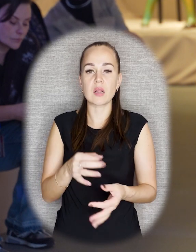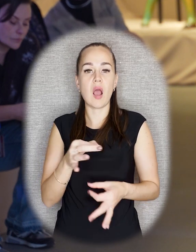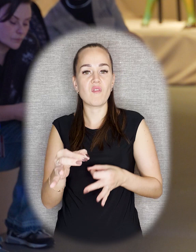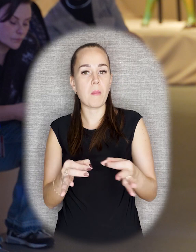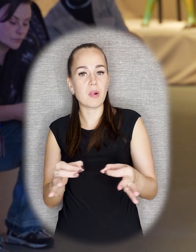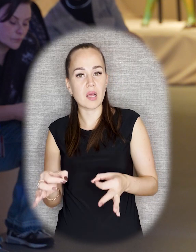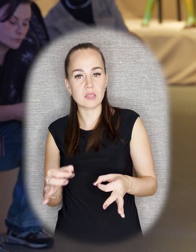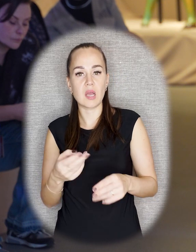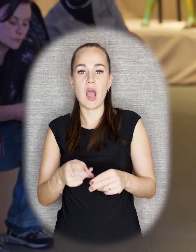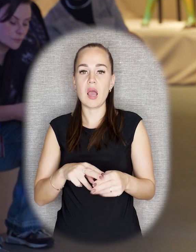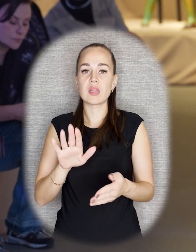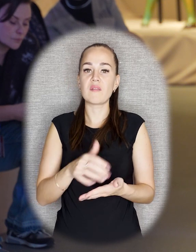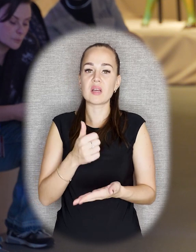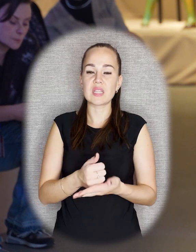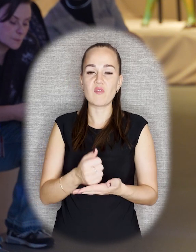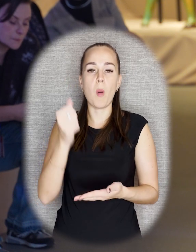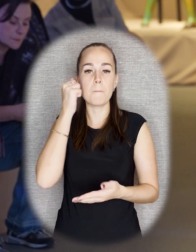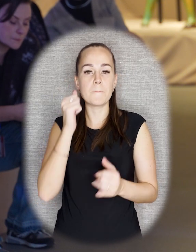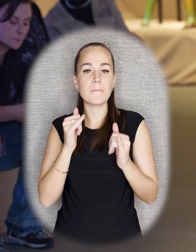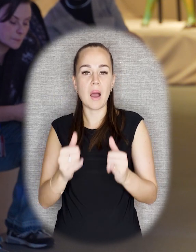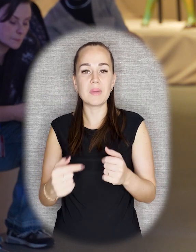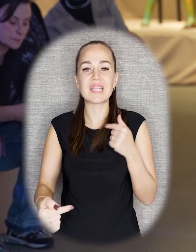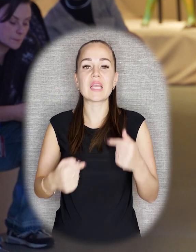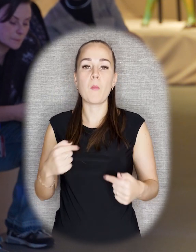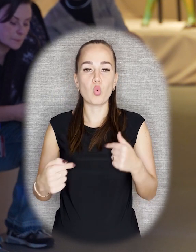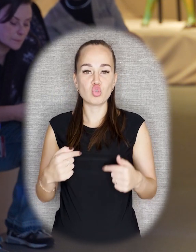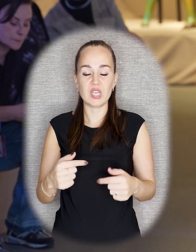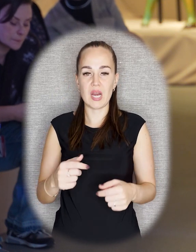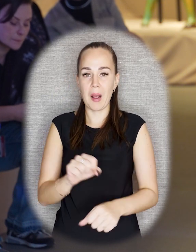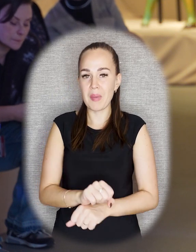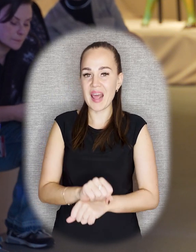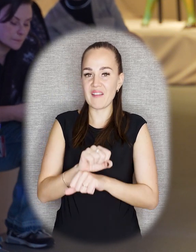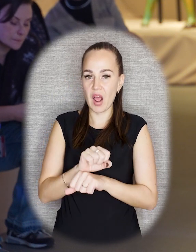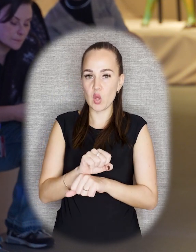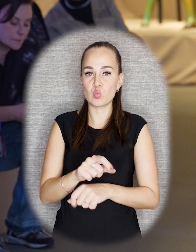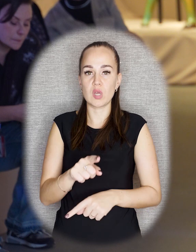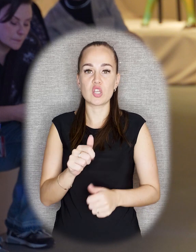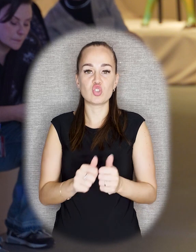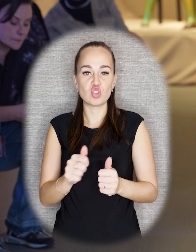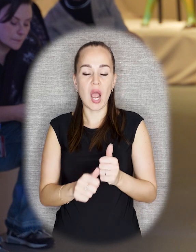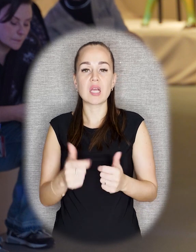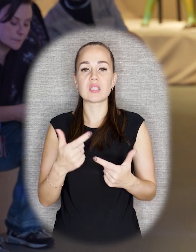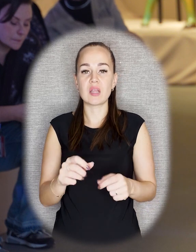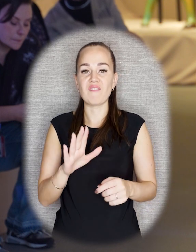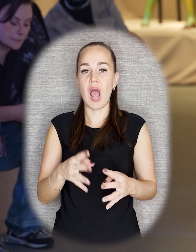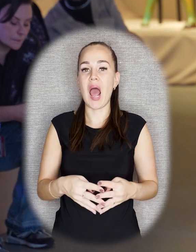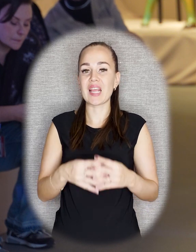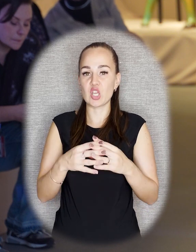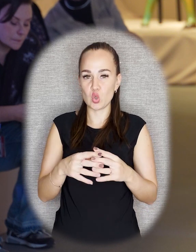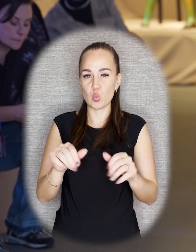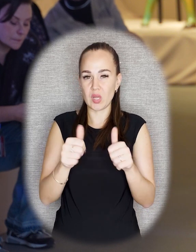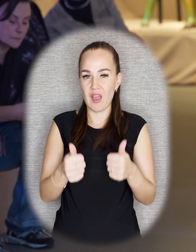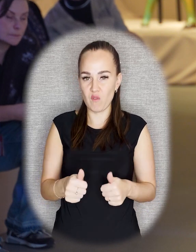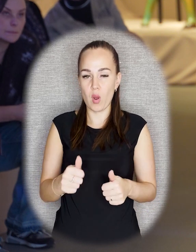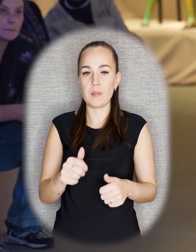это памятники мученикам революции. И очень часто они в архитектурной форме сделаны, в форме обелиска они,